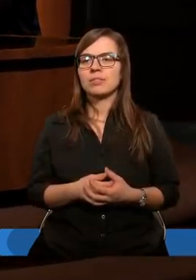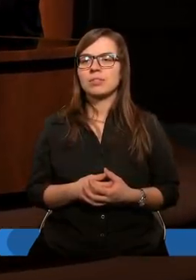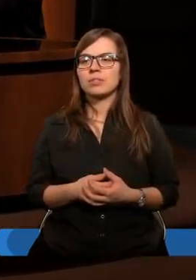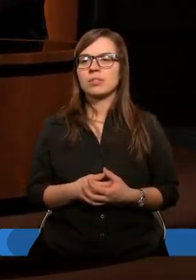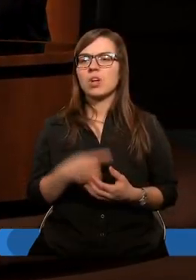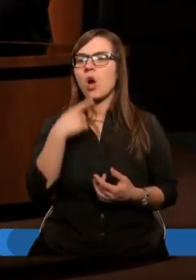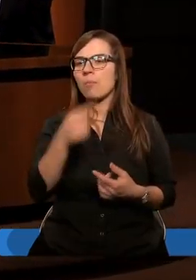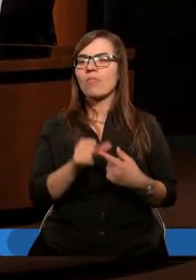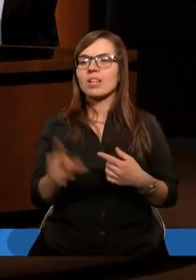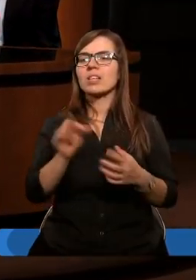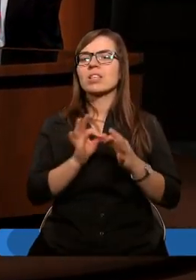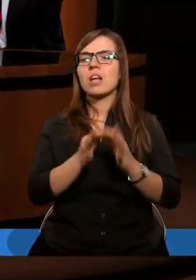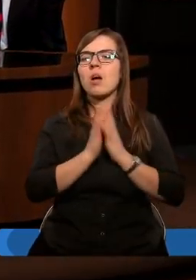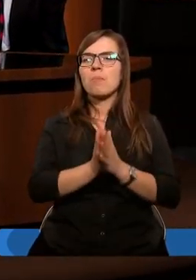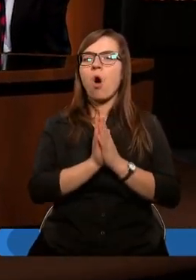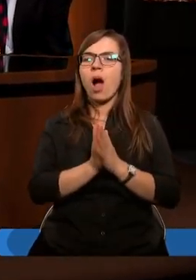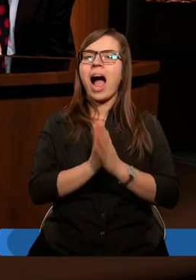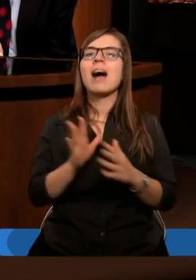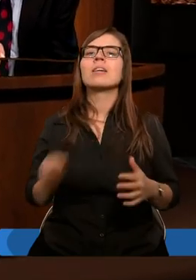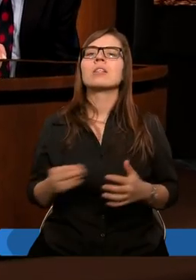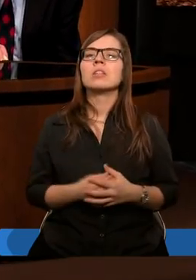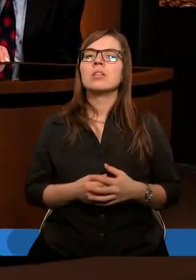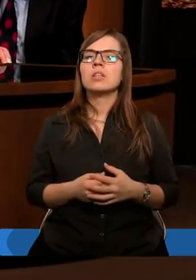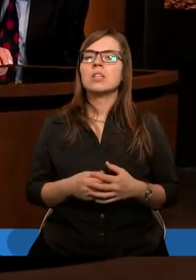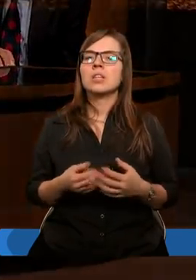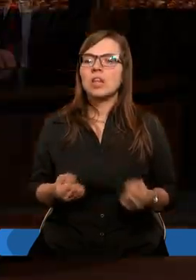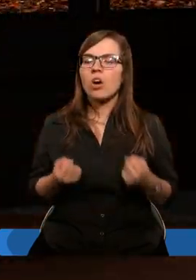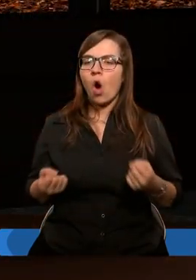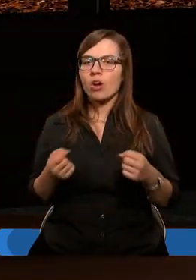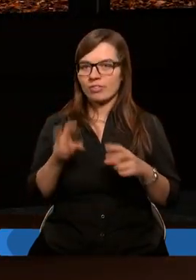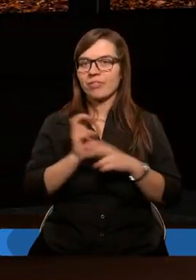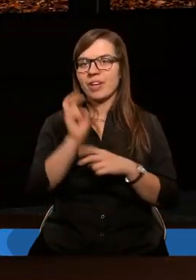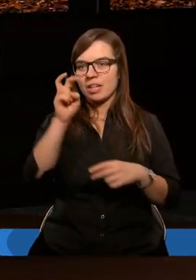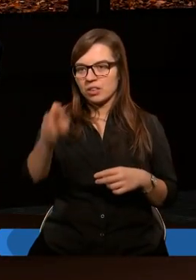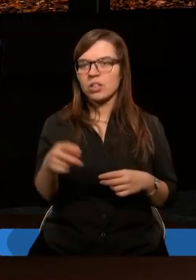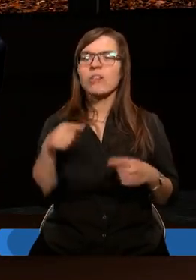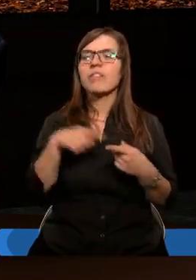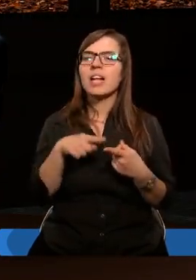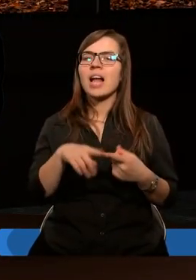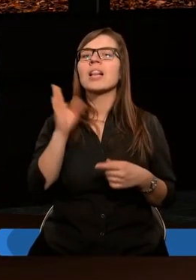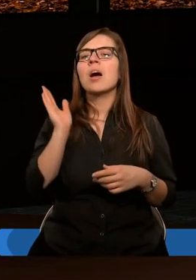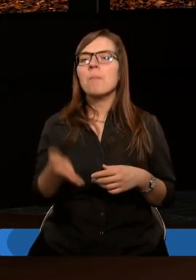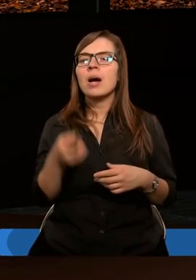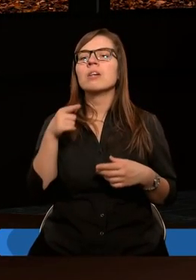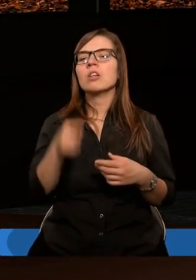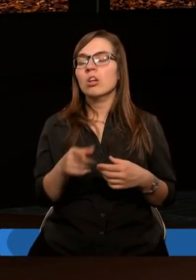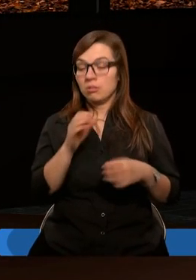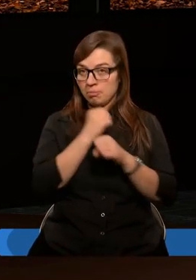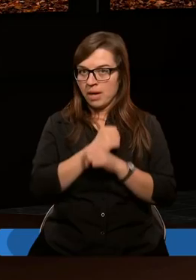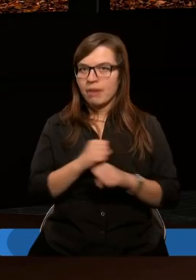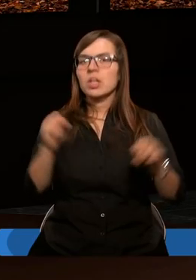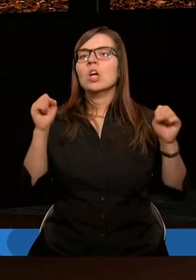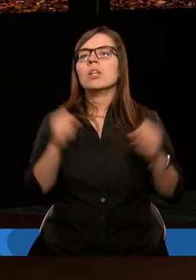To jest powiedziane, gdy poganie w pełni wejdą, to wtedy będzie cały Izrael